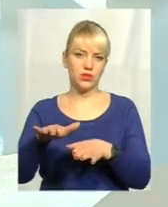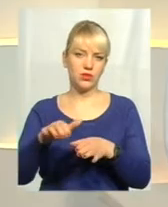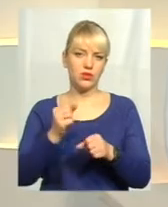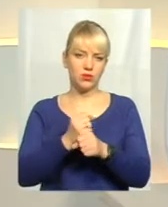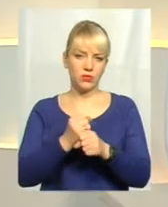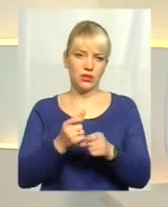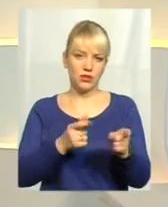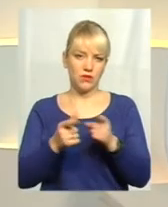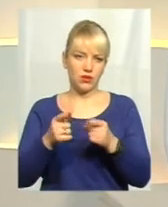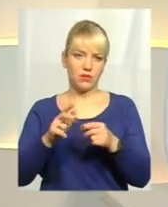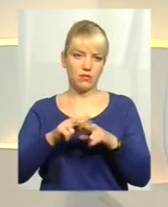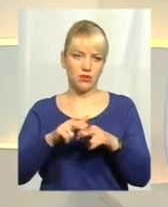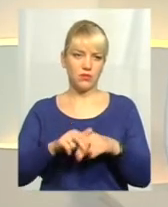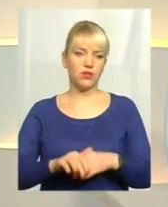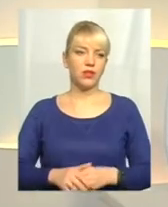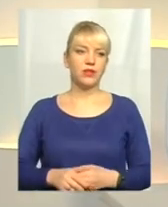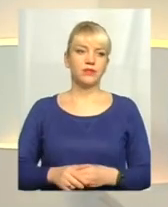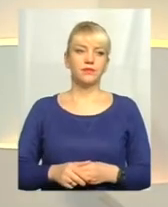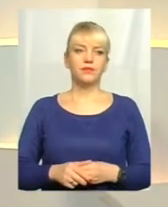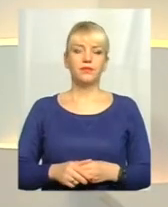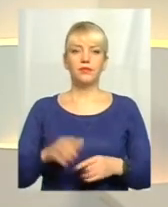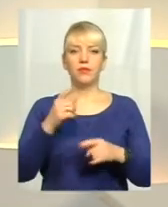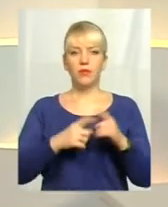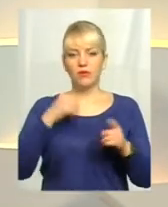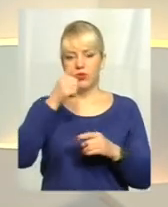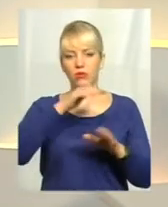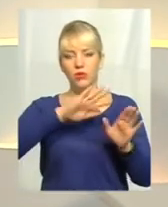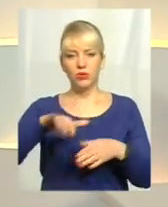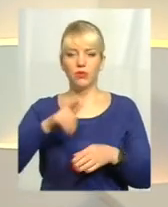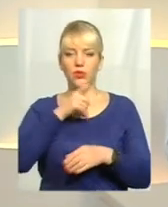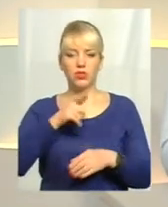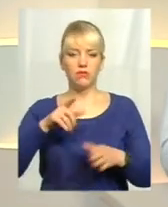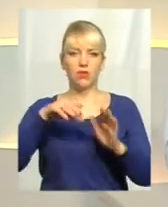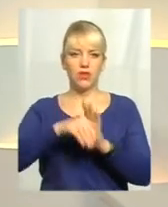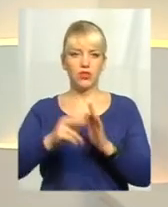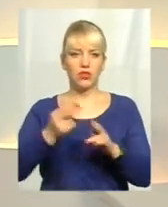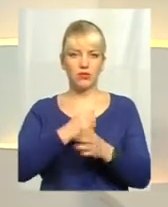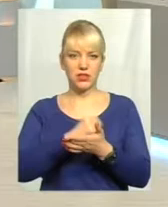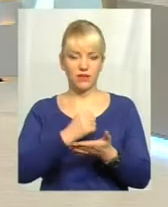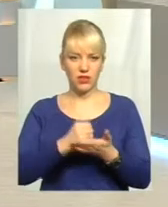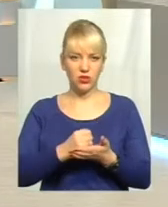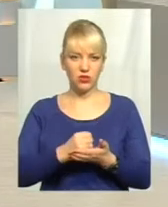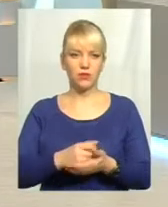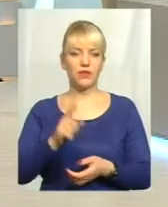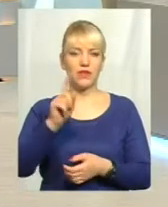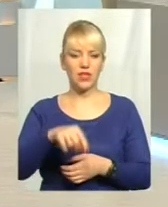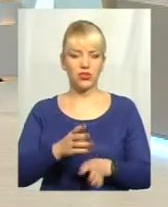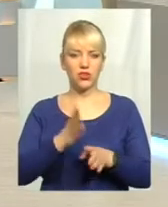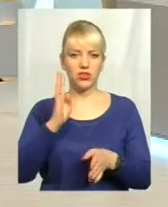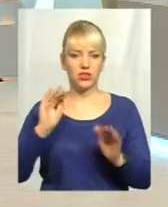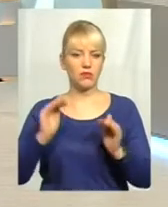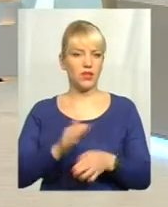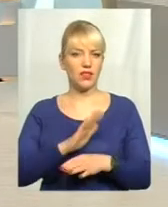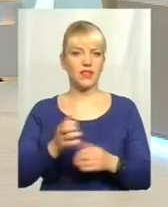Ну, понад півроку минуло, так, від часу запровадження безвізу. І все ж таки, черги зменшуються не